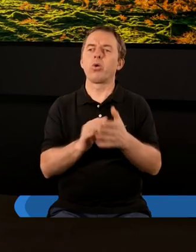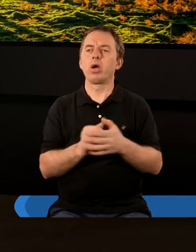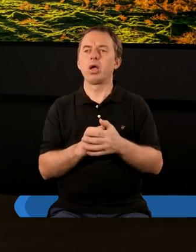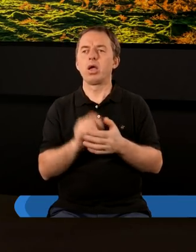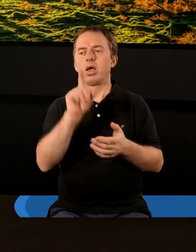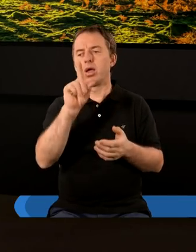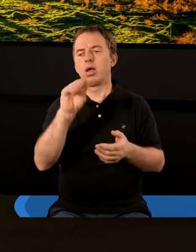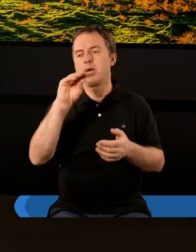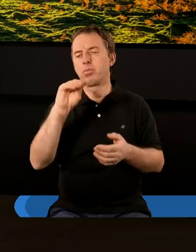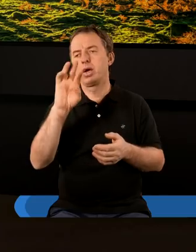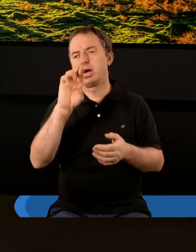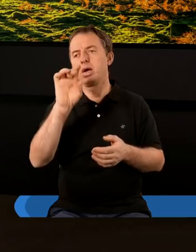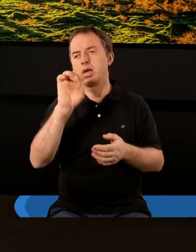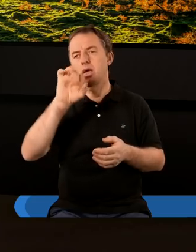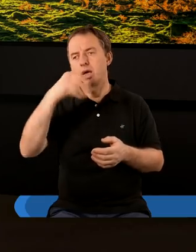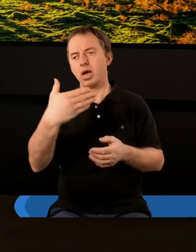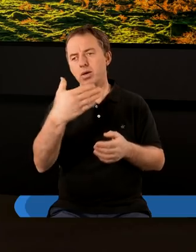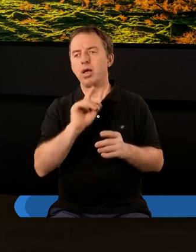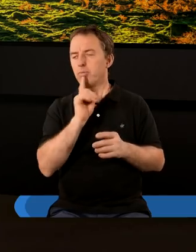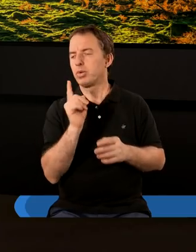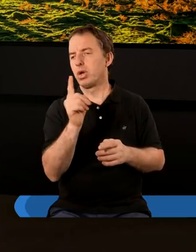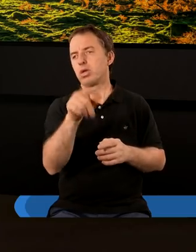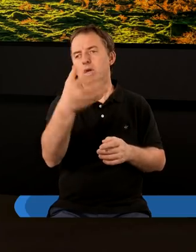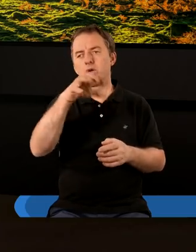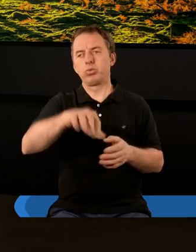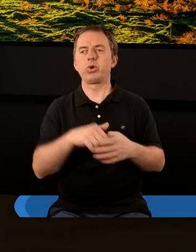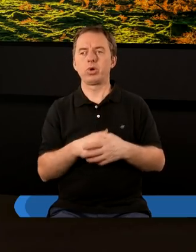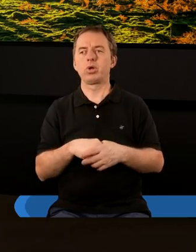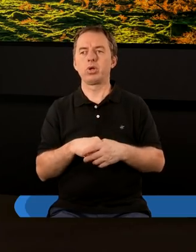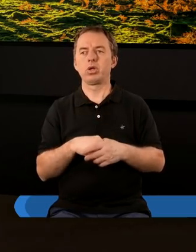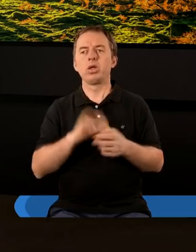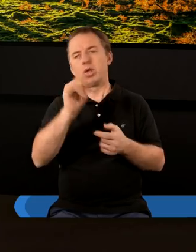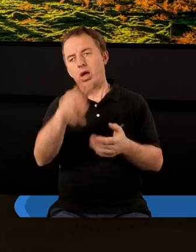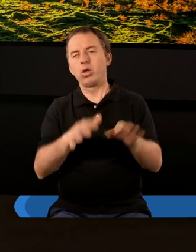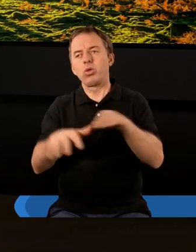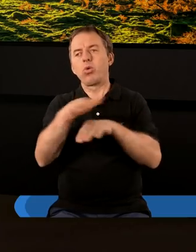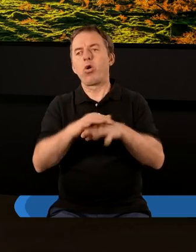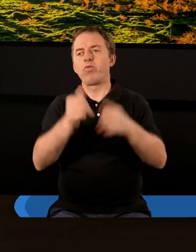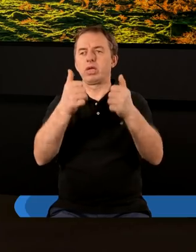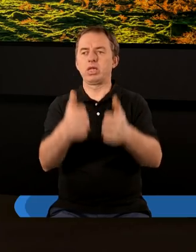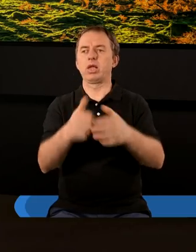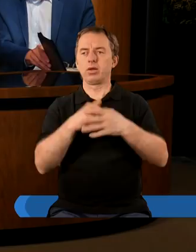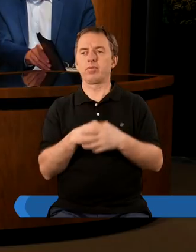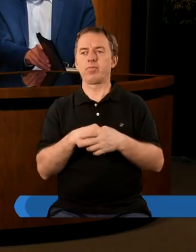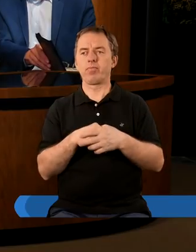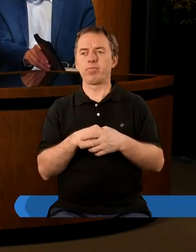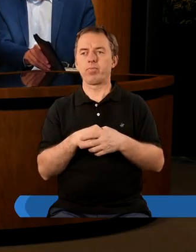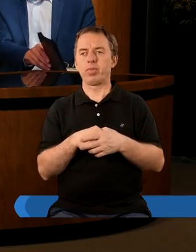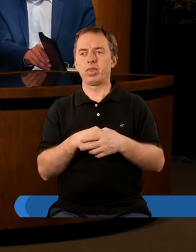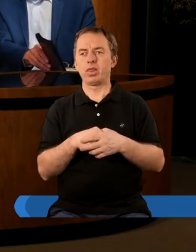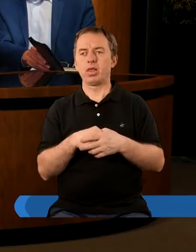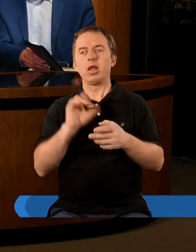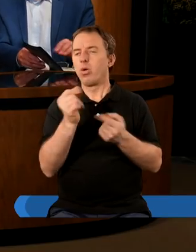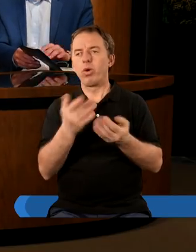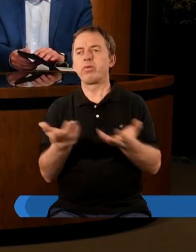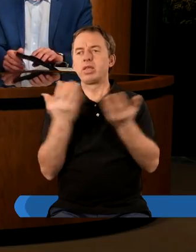w Pergamie. Jakie jest przesłanie do tego zboru? Jaki jest jego duchowy stan? Pergam też